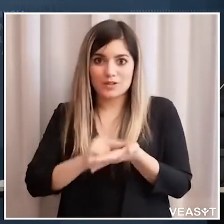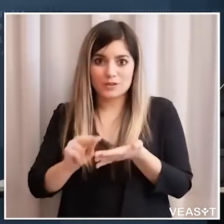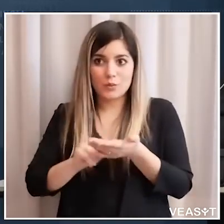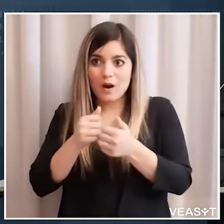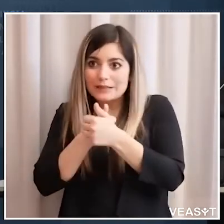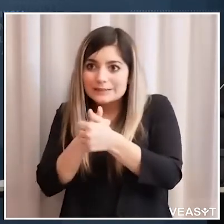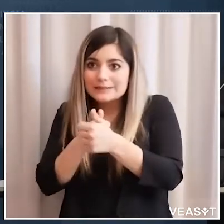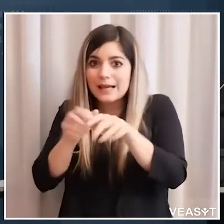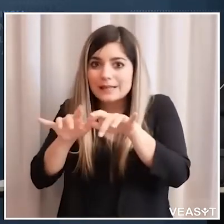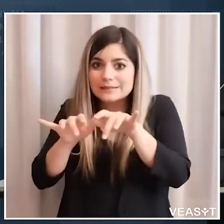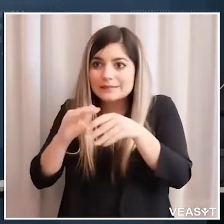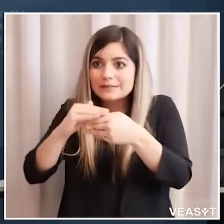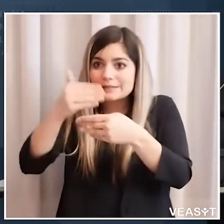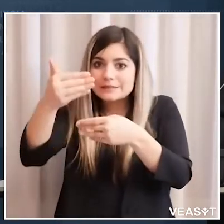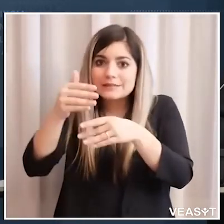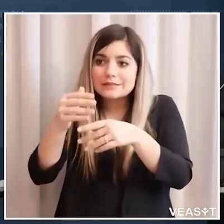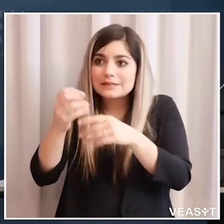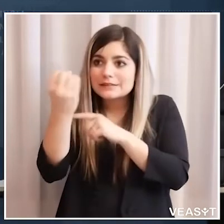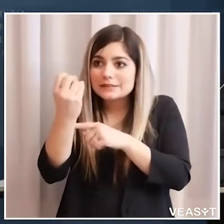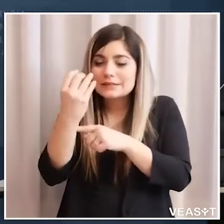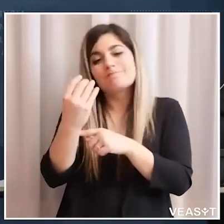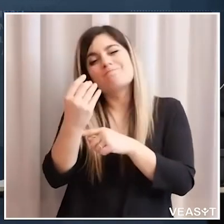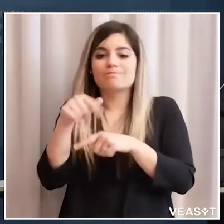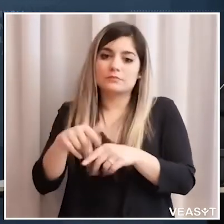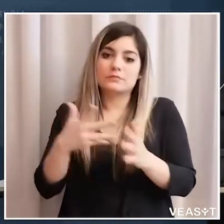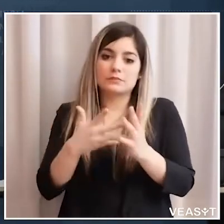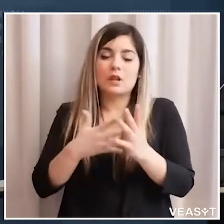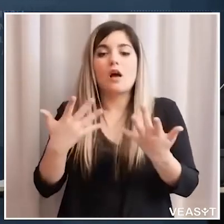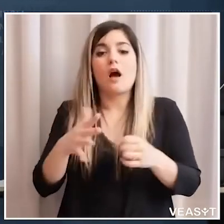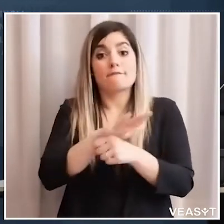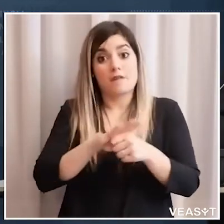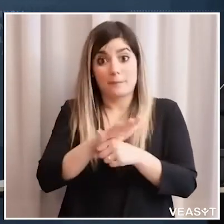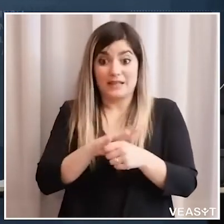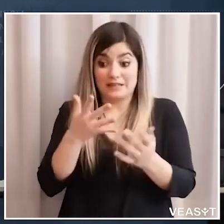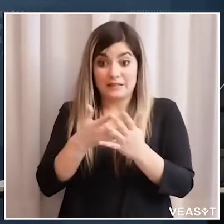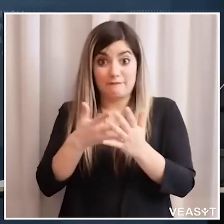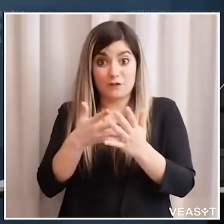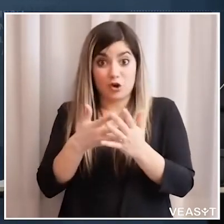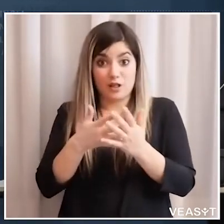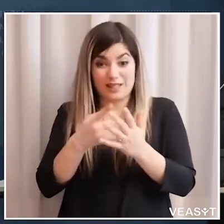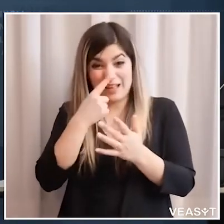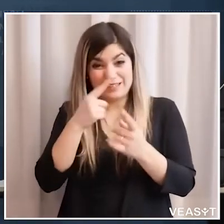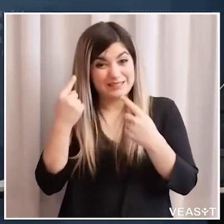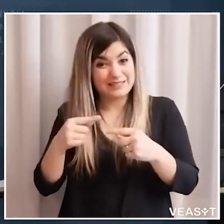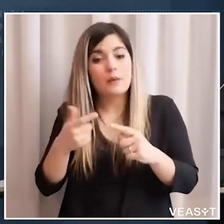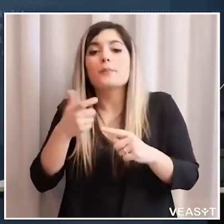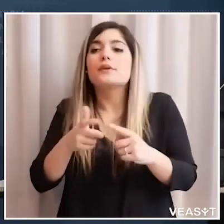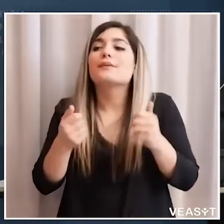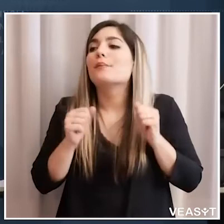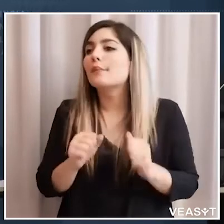video lezioni quindi la didattica online e quindi per le famiglie che appunto sono in difficoltà nel seguire i ragazzi perché magari sono impegnate